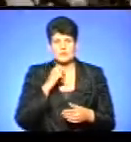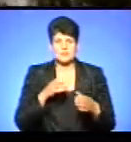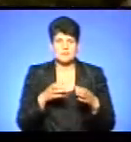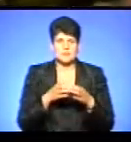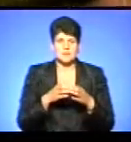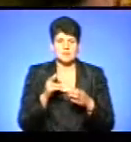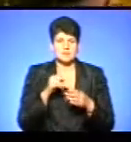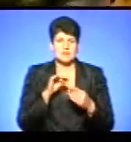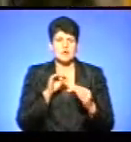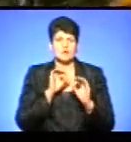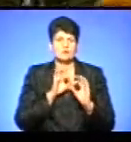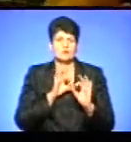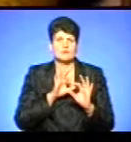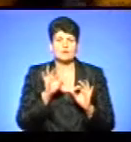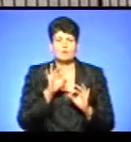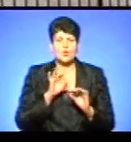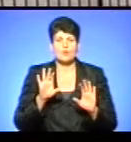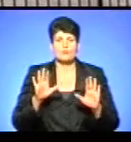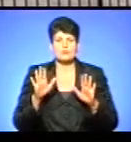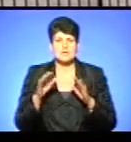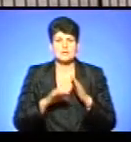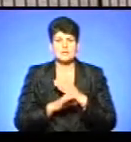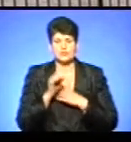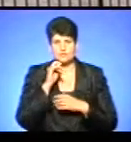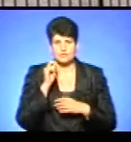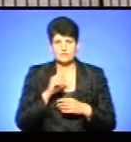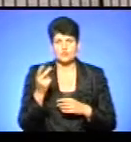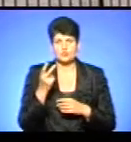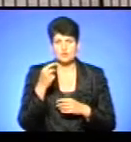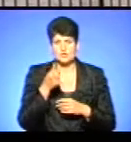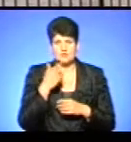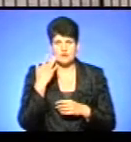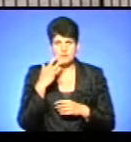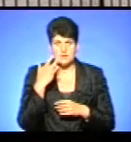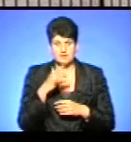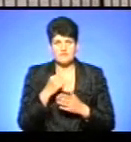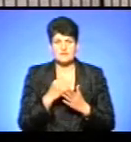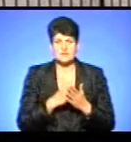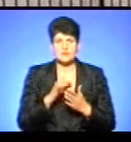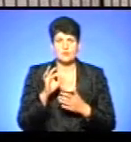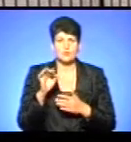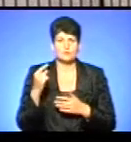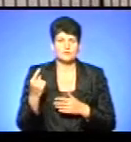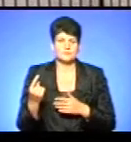розповідають про події на Сході України. Вже другий рік в Америці по візі О-1.